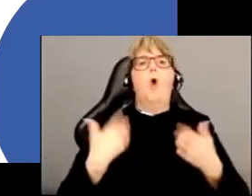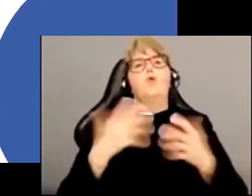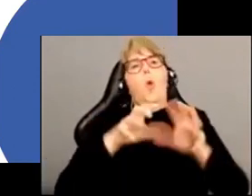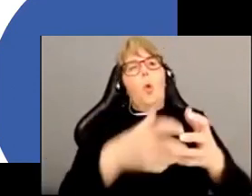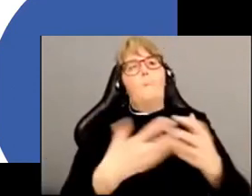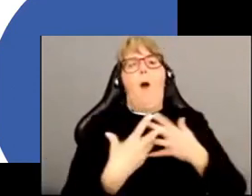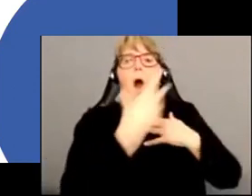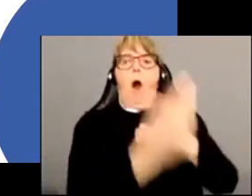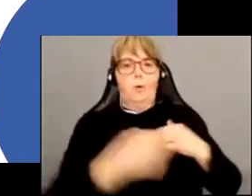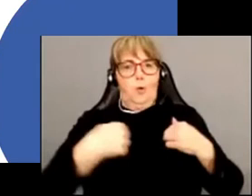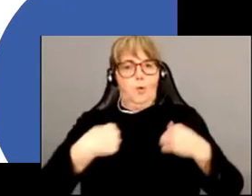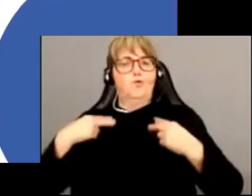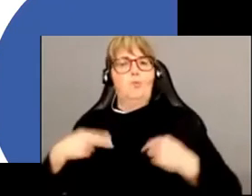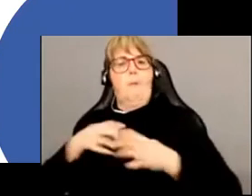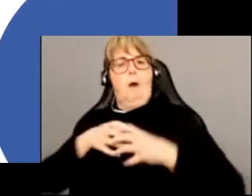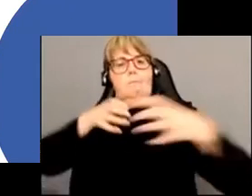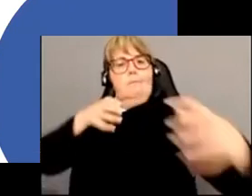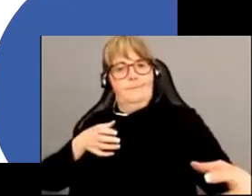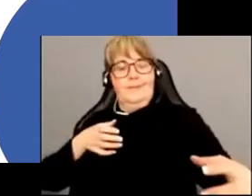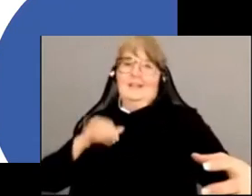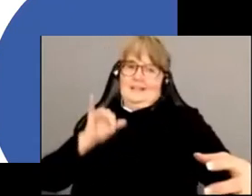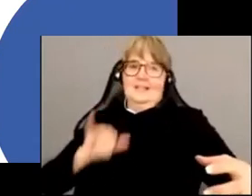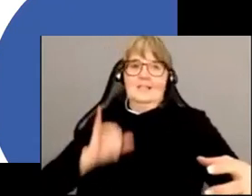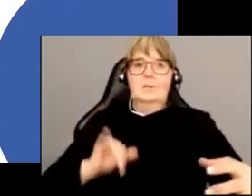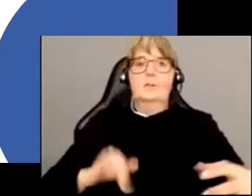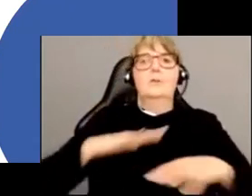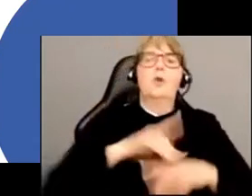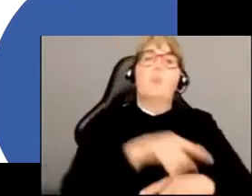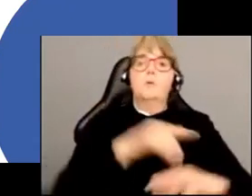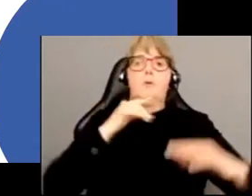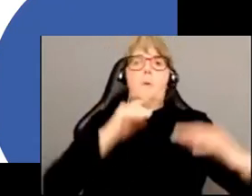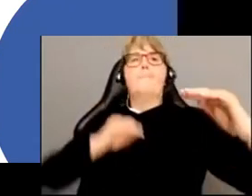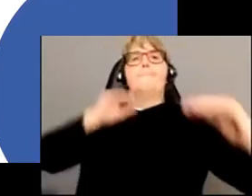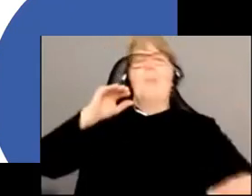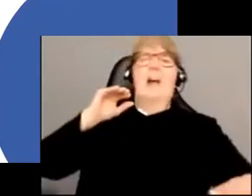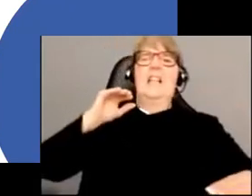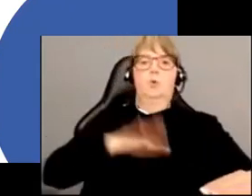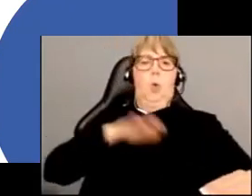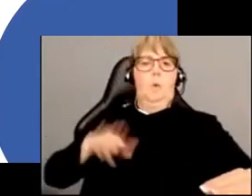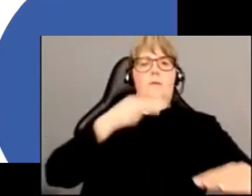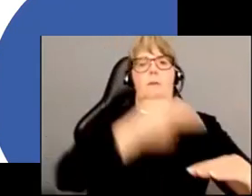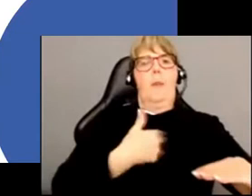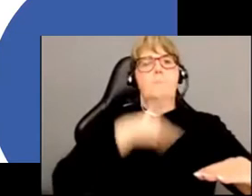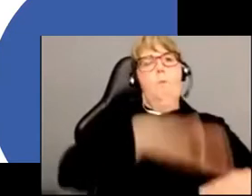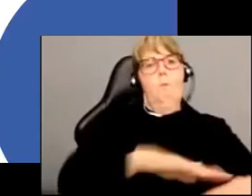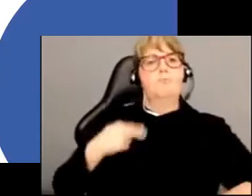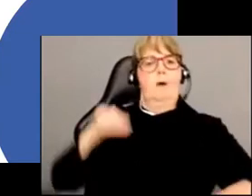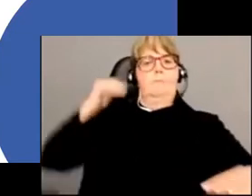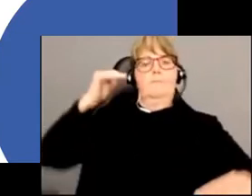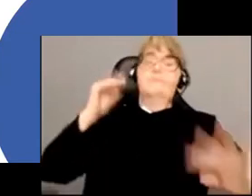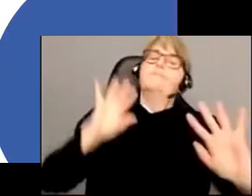différent qui est un petit peu d'ailleurs la quintessence du groupe de basse statut. Et donc, on peut essayer d'identifier quelques principes